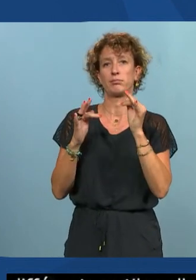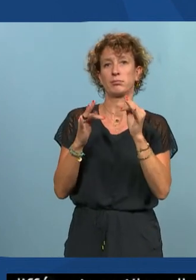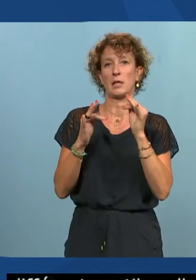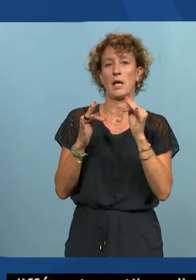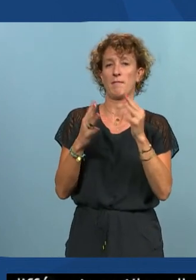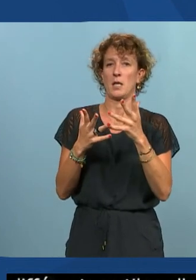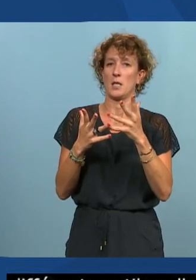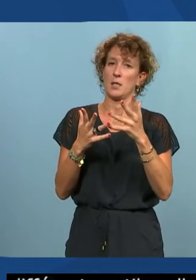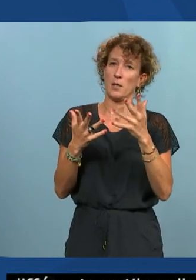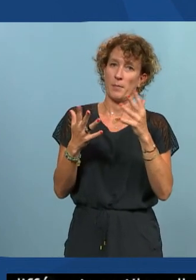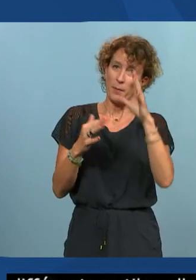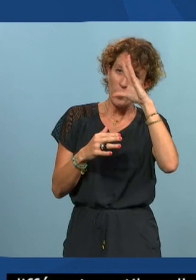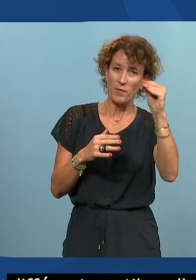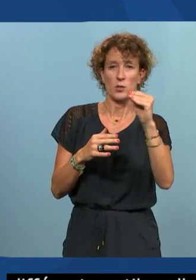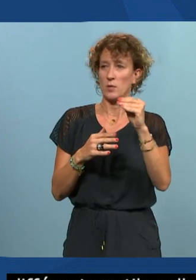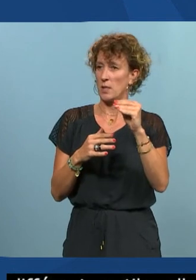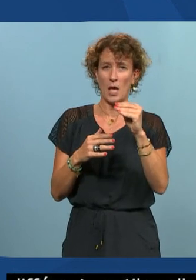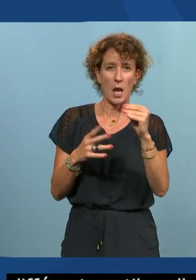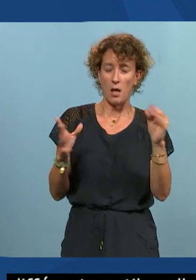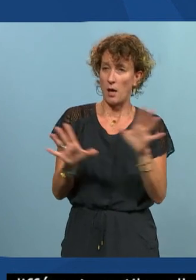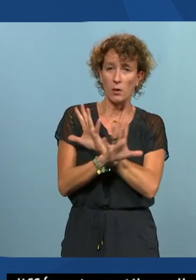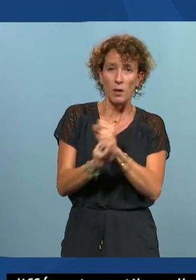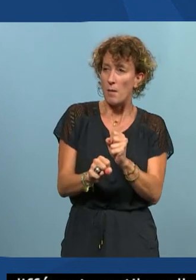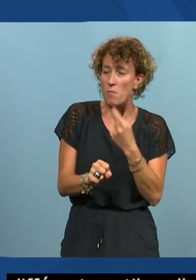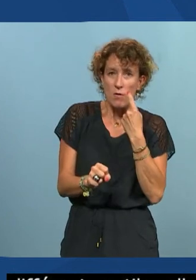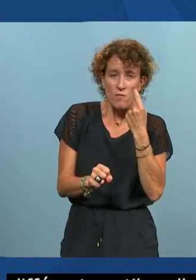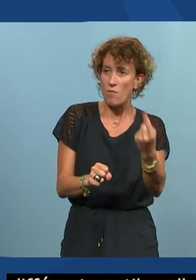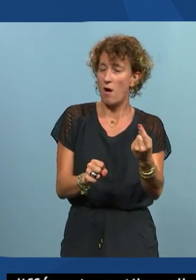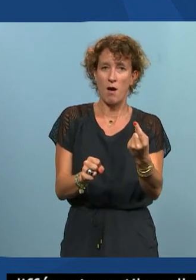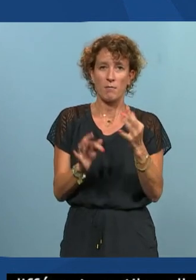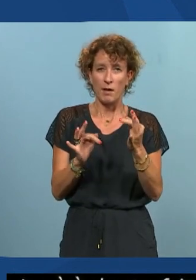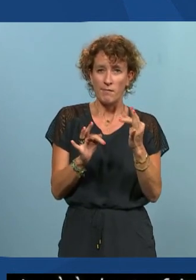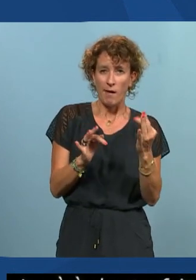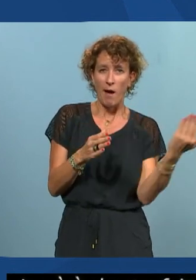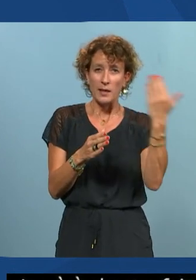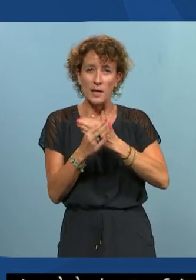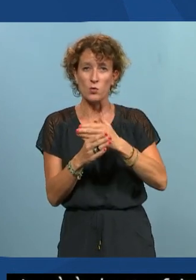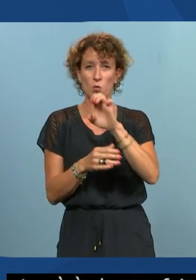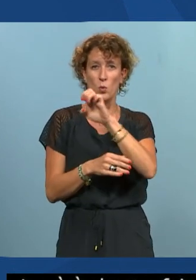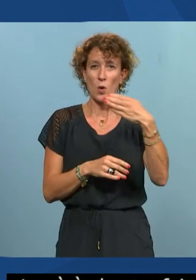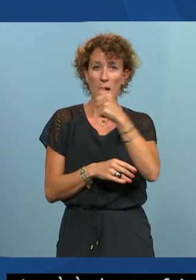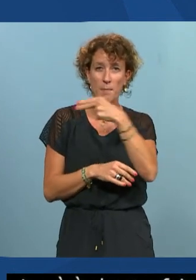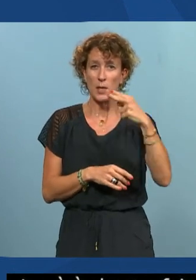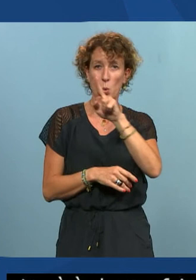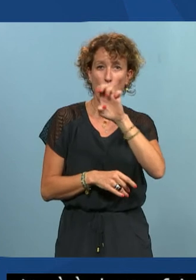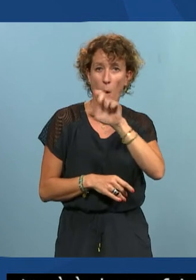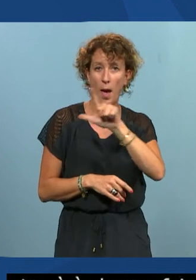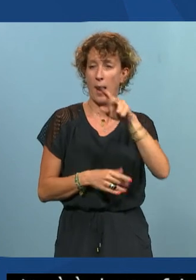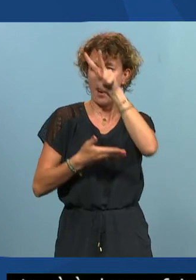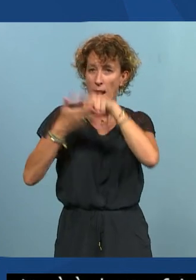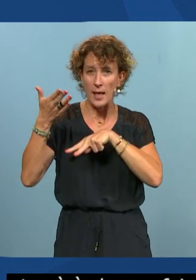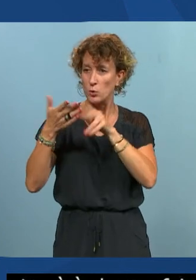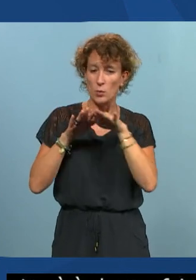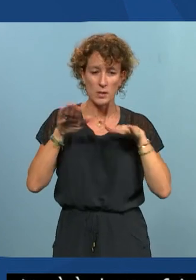'animation d'un webinar ou les interventions d'Emmanuel avec lecture simultanée etc